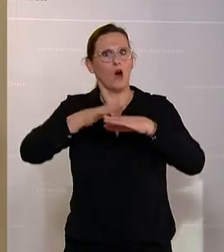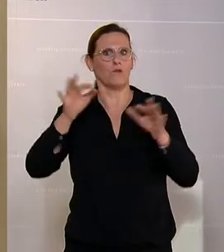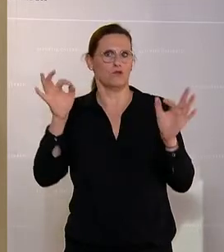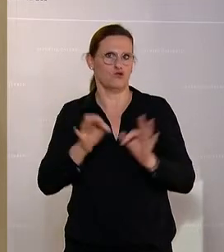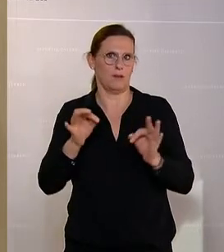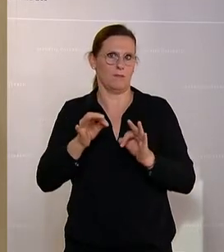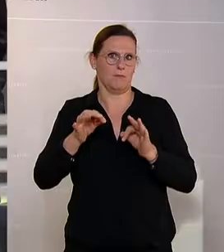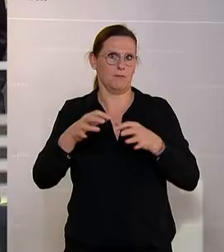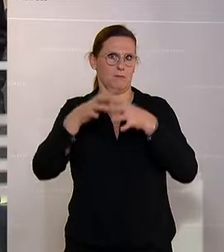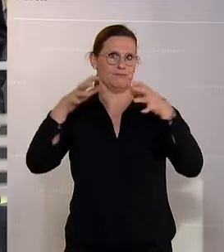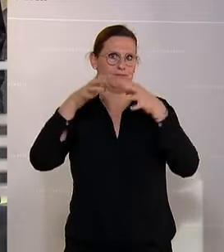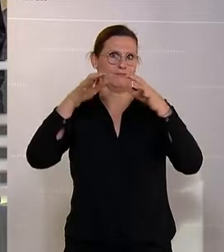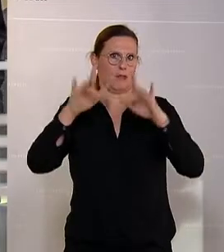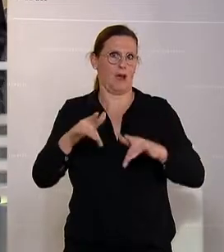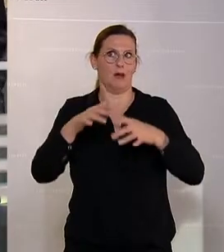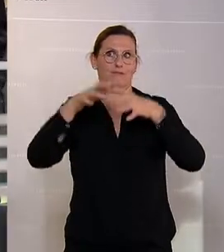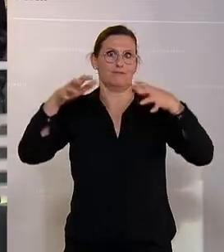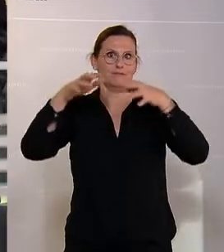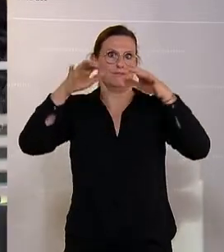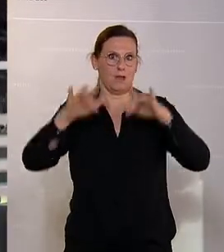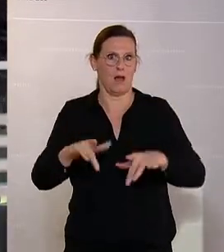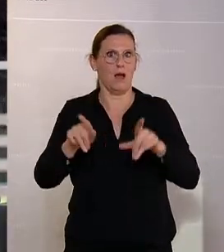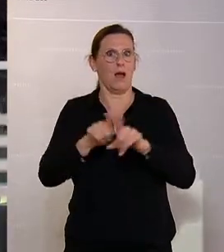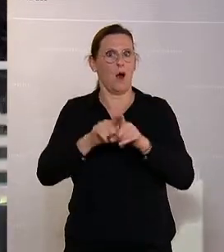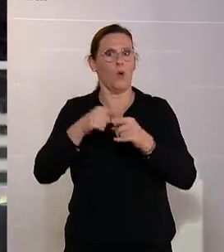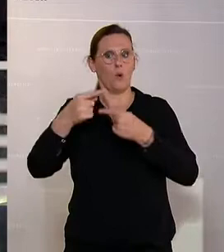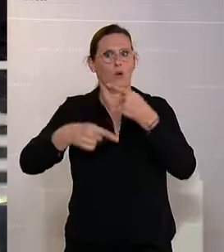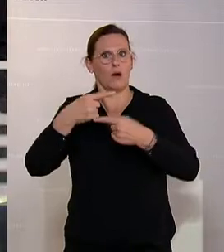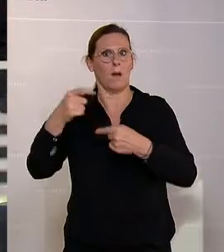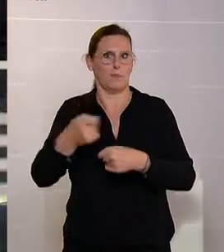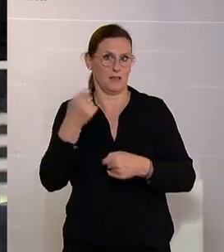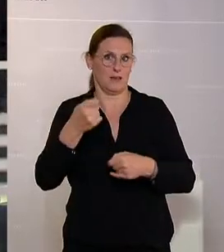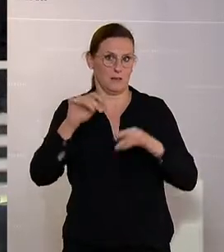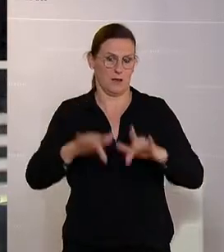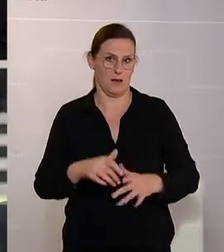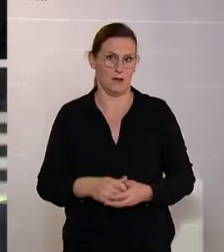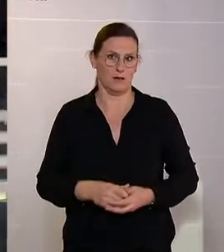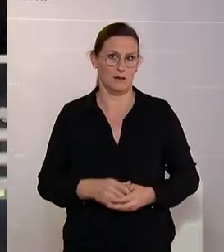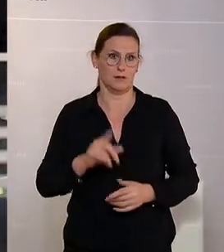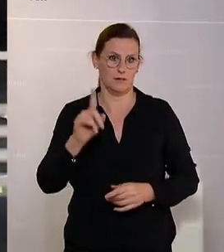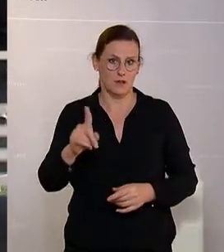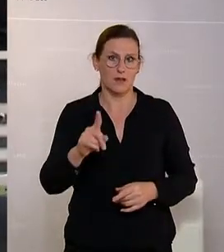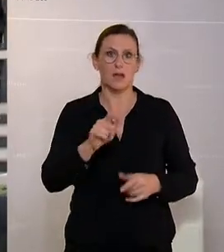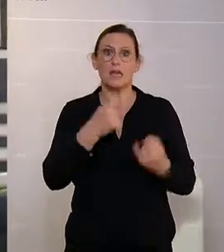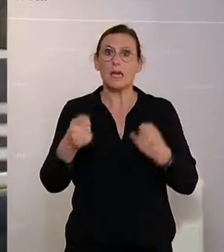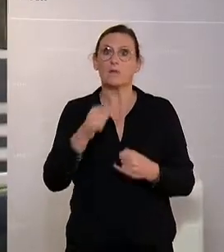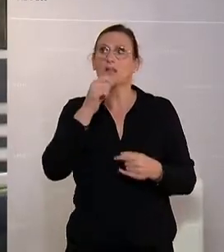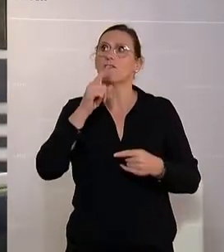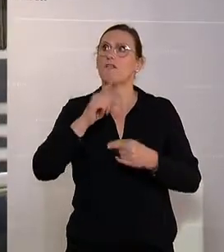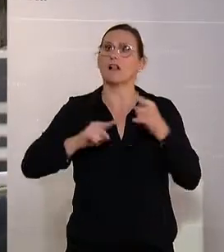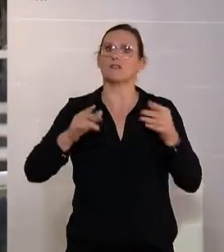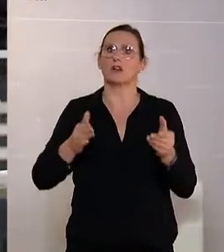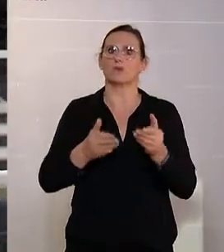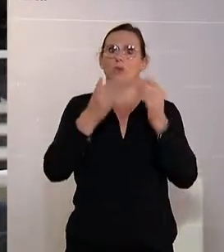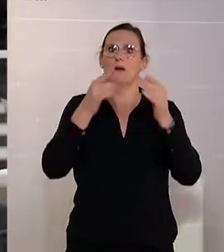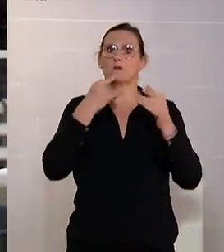Treibhauswirkung, werden da freigesetzt und das auch während des Betriebes. Und es gibt keine falschen Atomkraftwerke, die